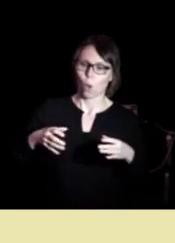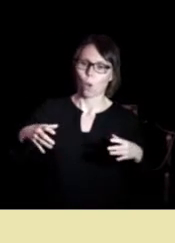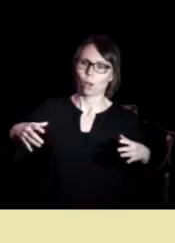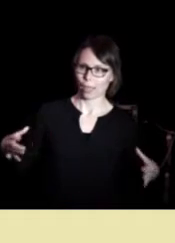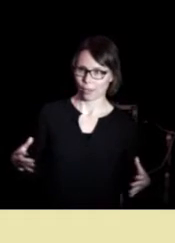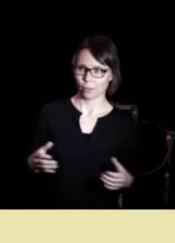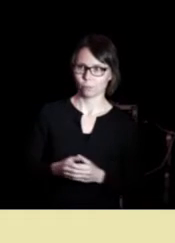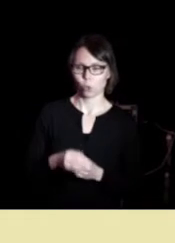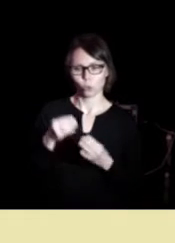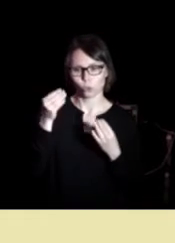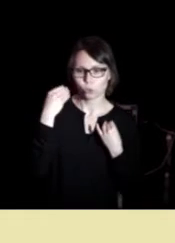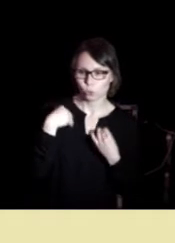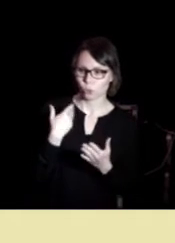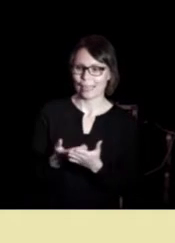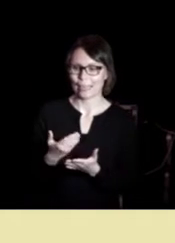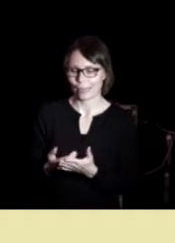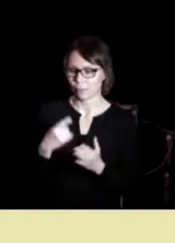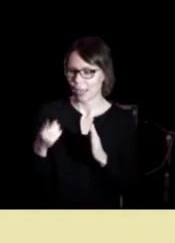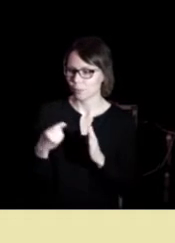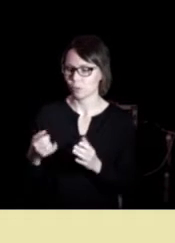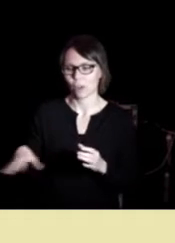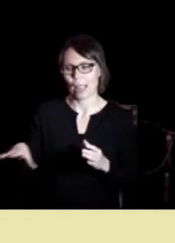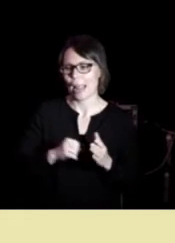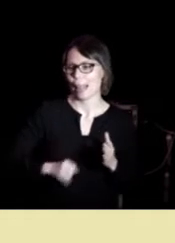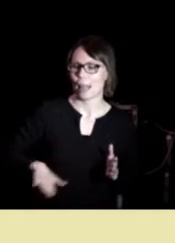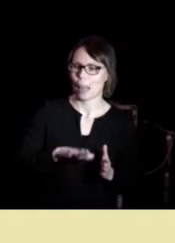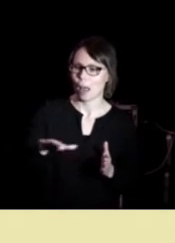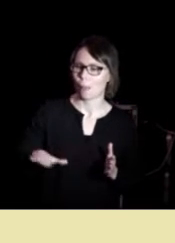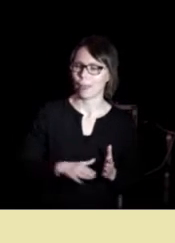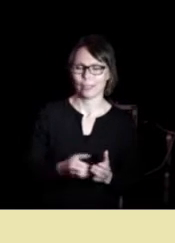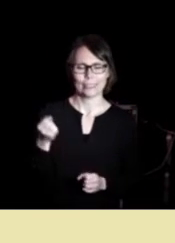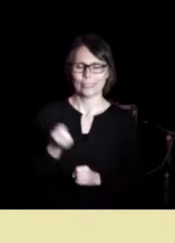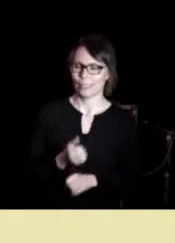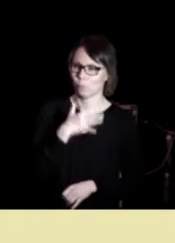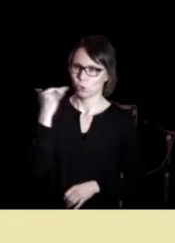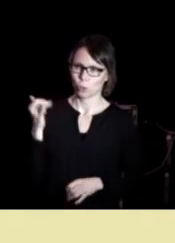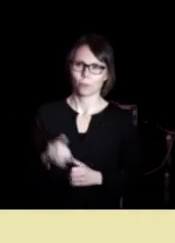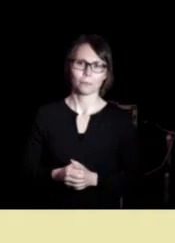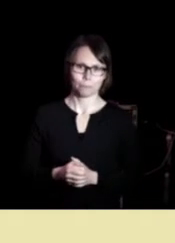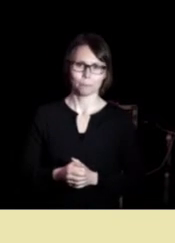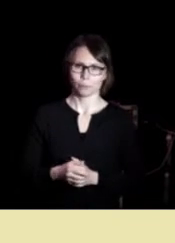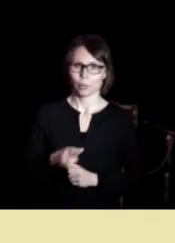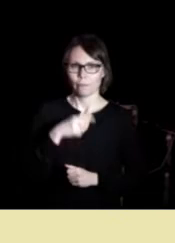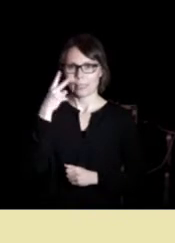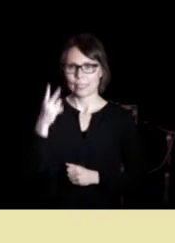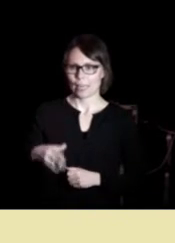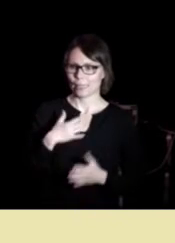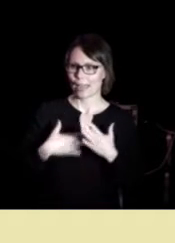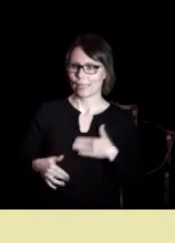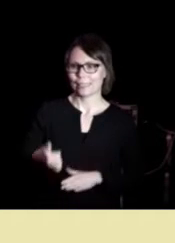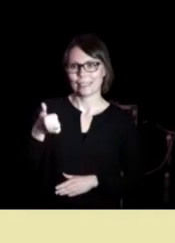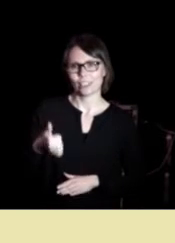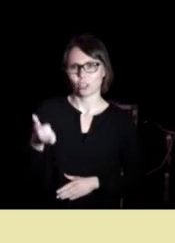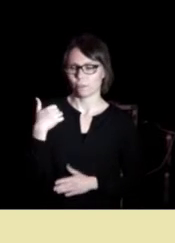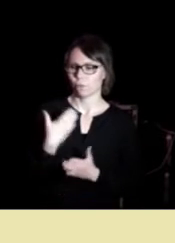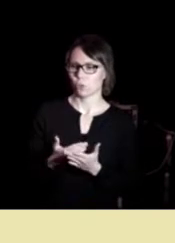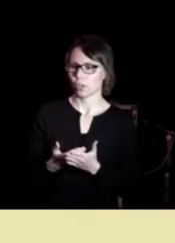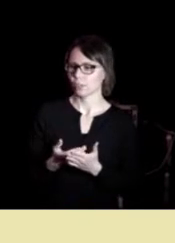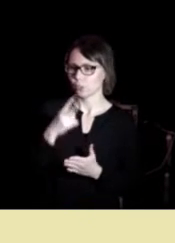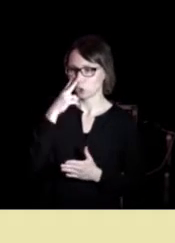og kurs og innlegg blir etterspurt fra det ganske landet er skikkelig artig vi ser også at helsedirektoratets forslag til ny